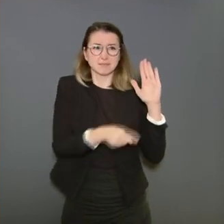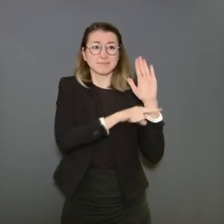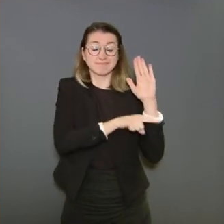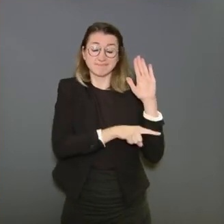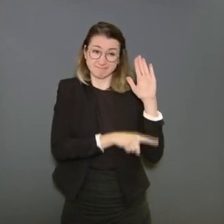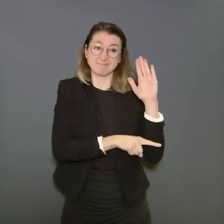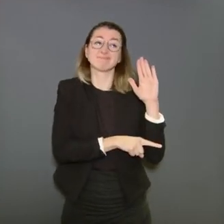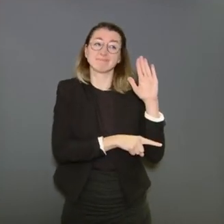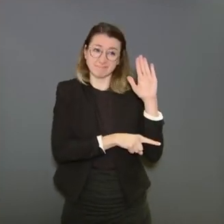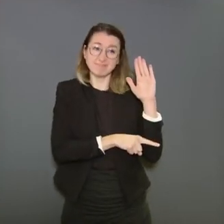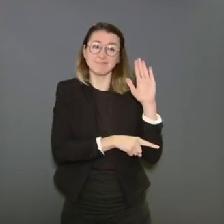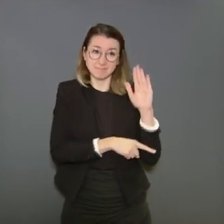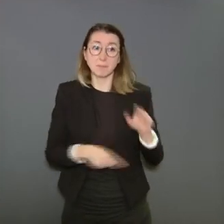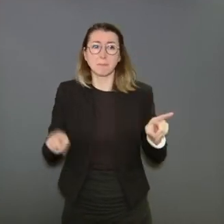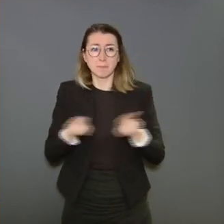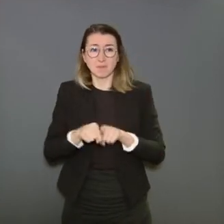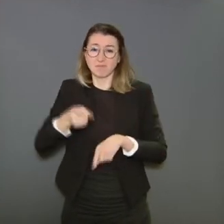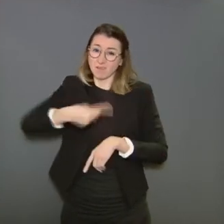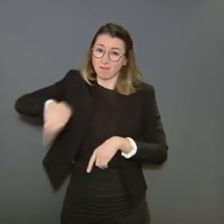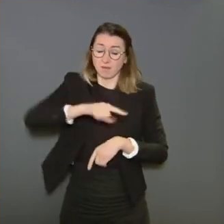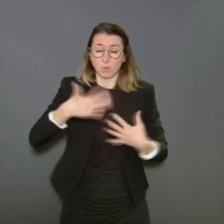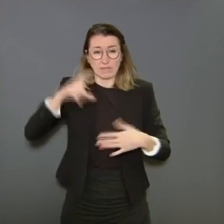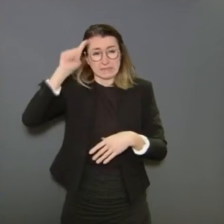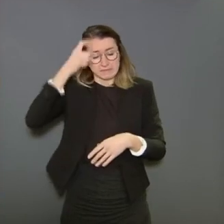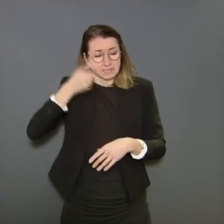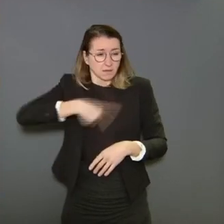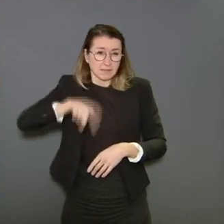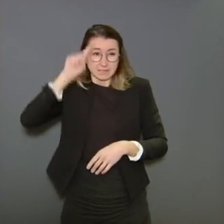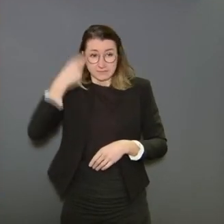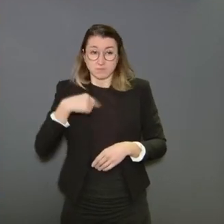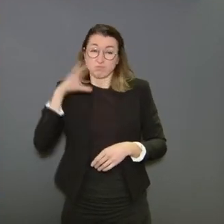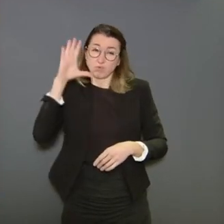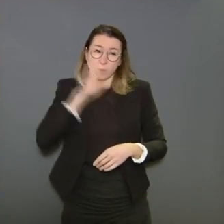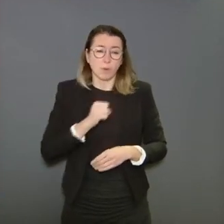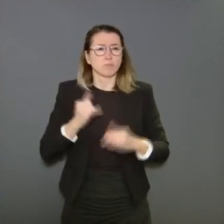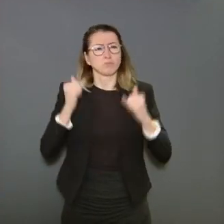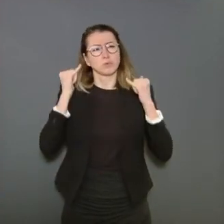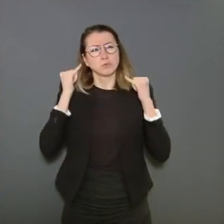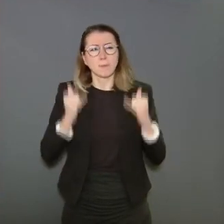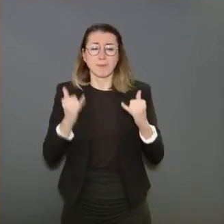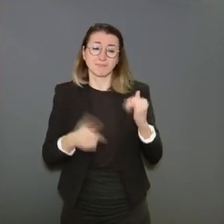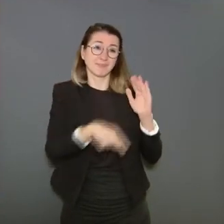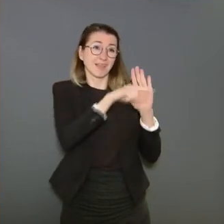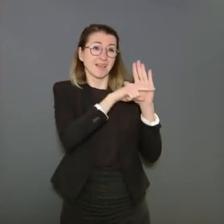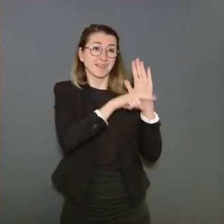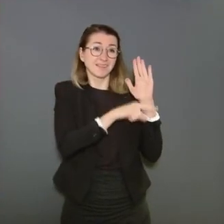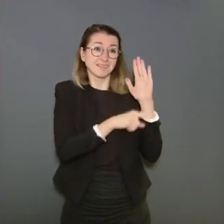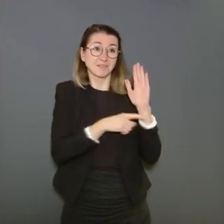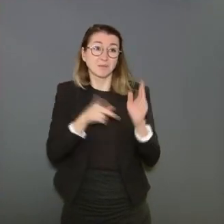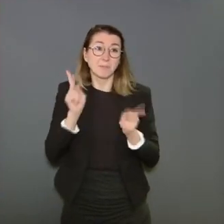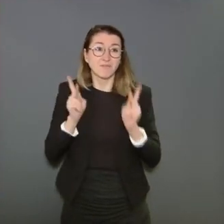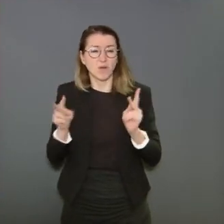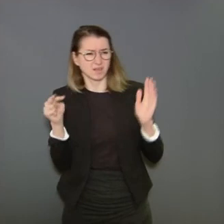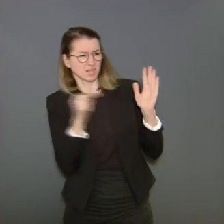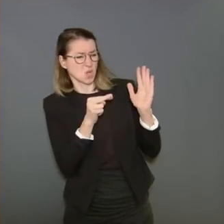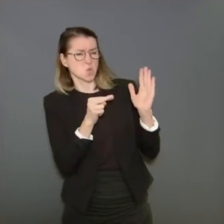règles sont difficiles, même si ces règles sont parfois vues comme des nouvelles règles